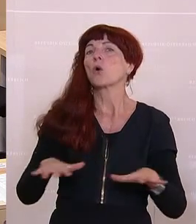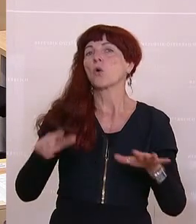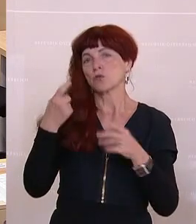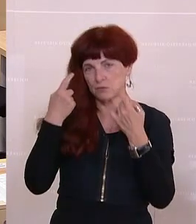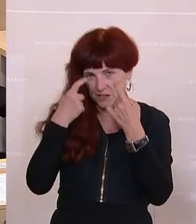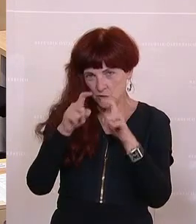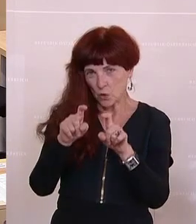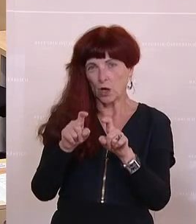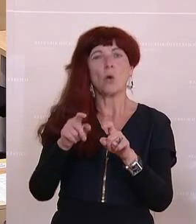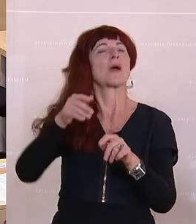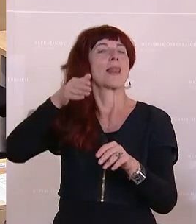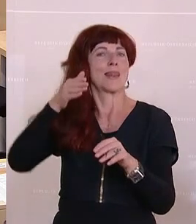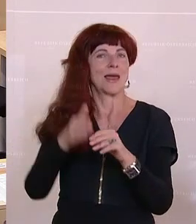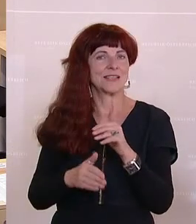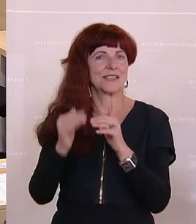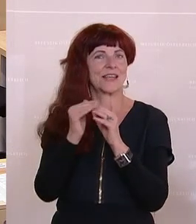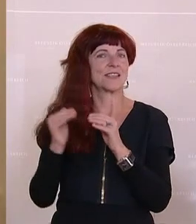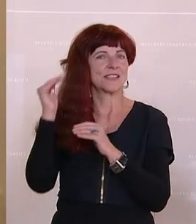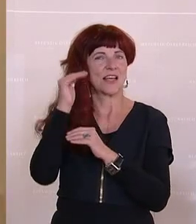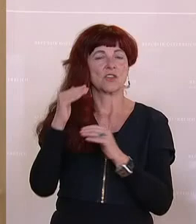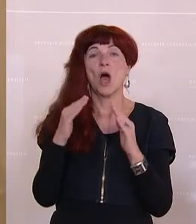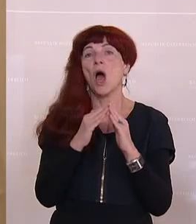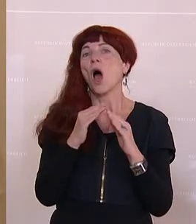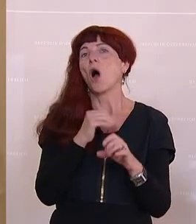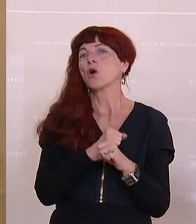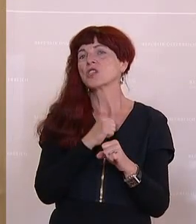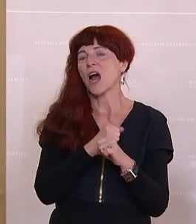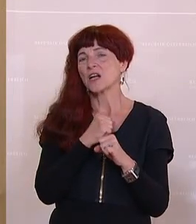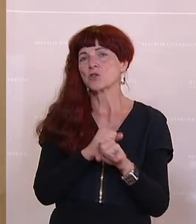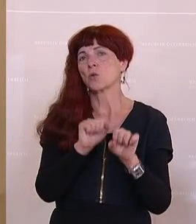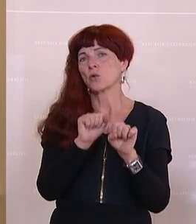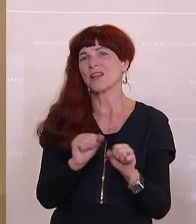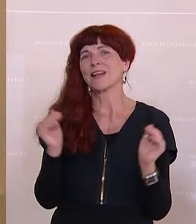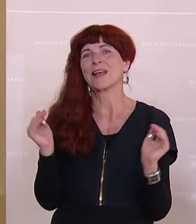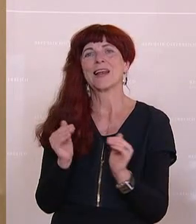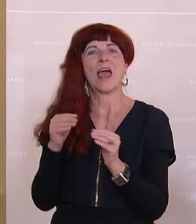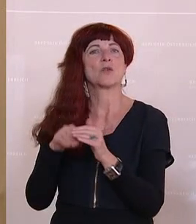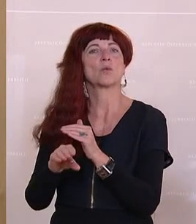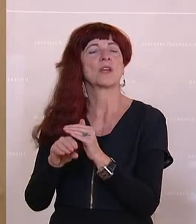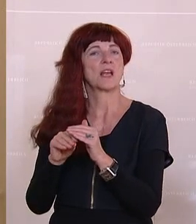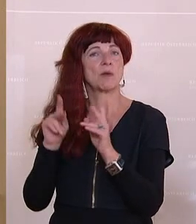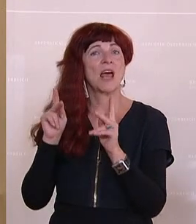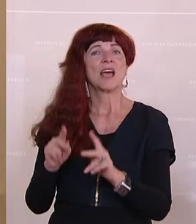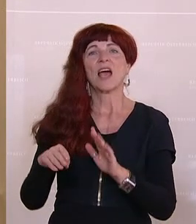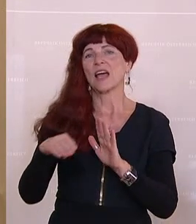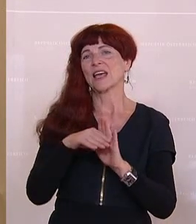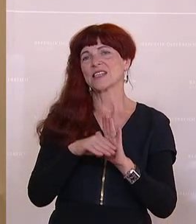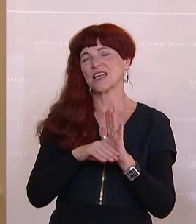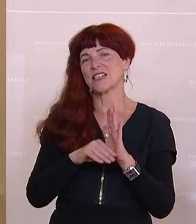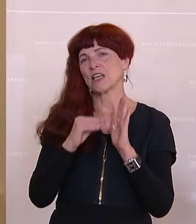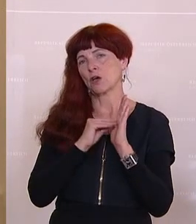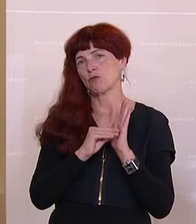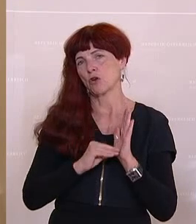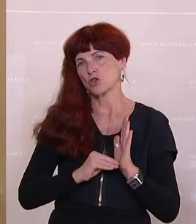Versorgung letzter Instanz, Haushaltskunden und Kleinunternehmen können entsprechende gesetzliche Vorschriften die